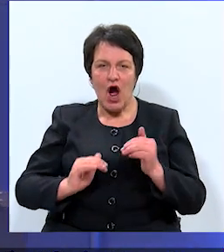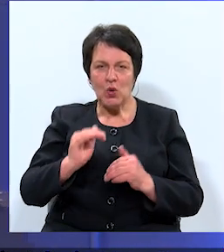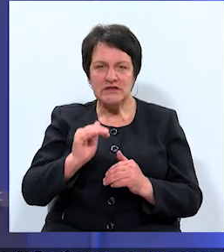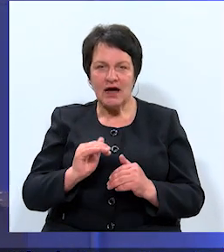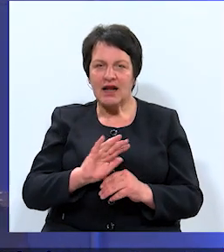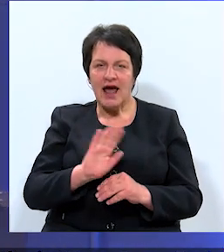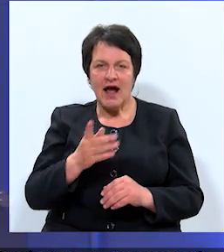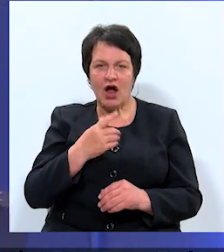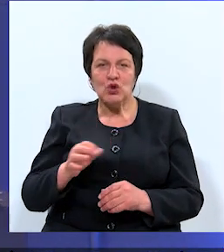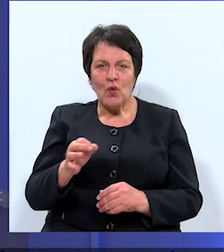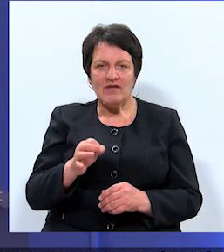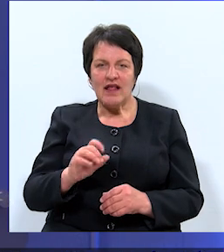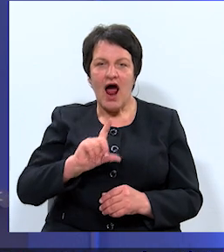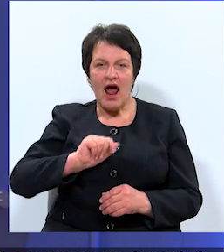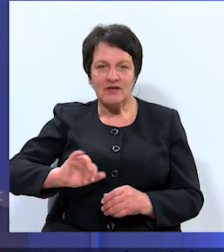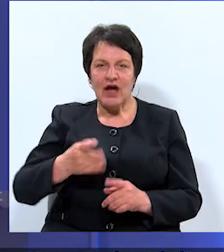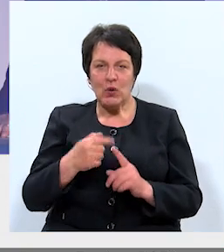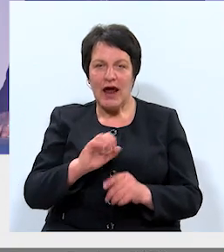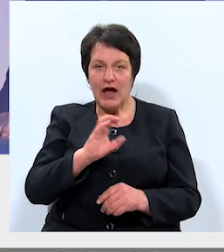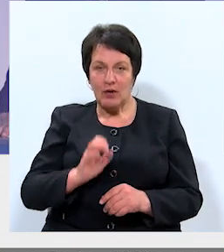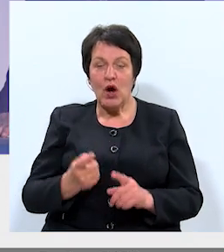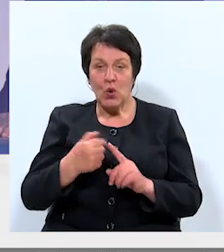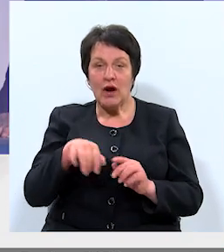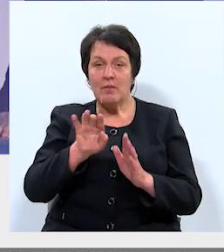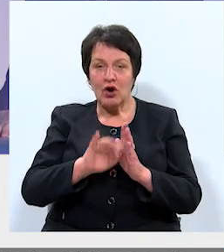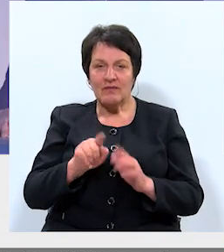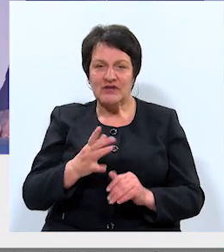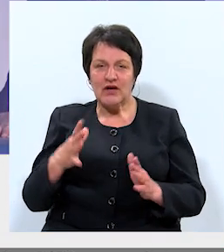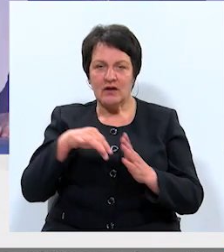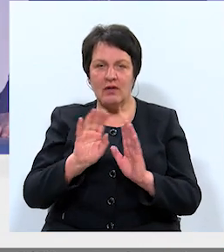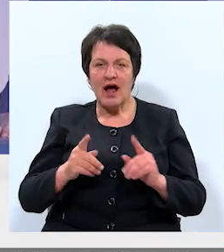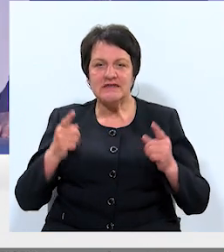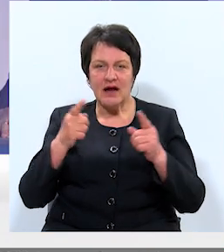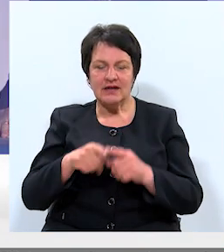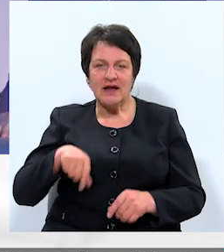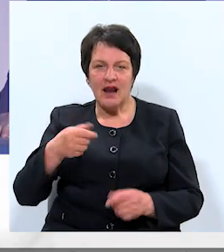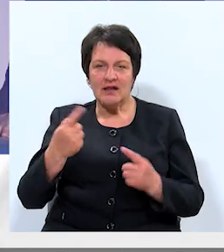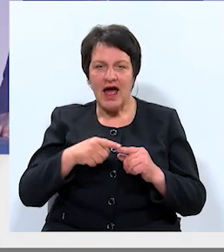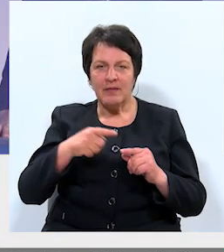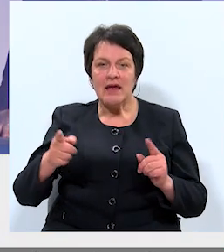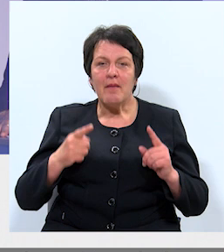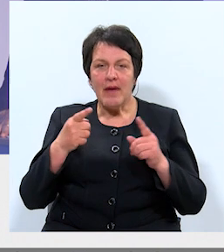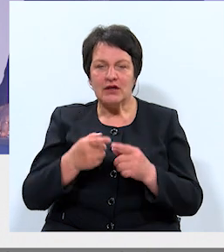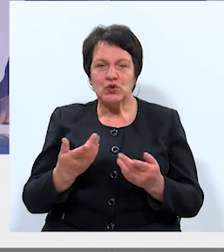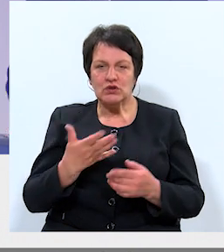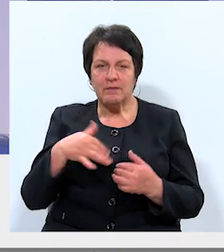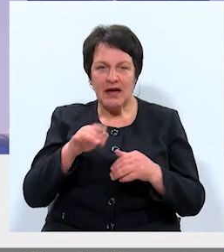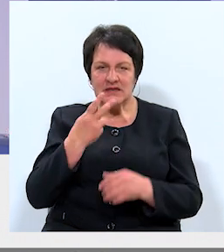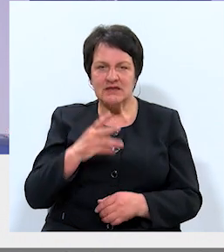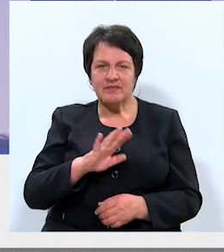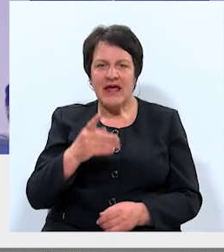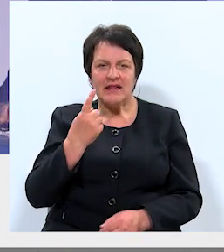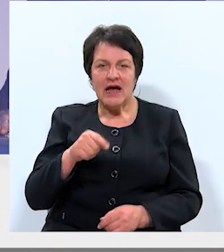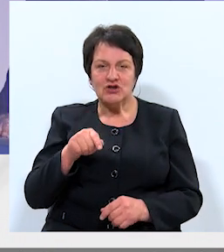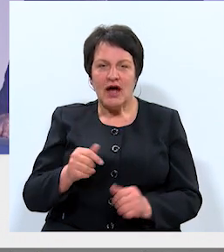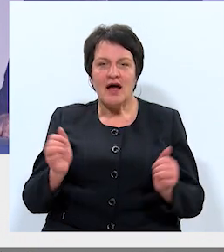nekā novadā Latvijā un Eiropā. Un programmā viņš ir iekļautis kā strateģiskais ilgtermiņu mēģis, ko mēs tā kā redzam jau ne